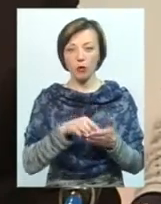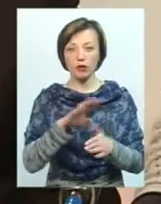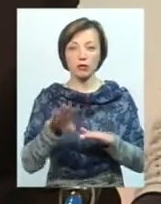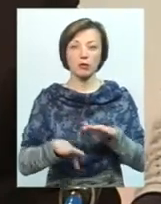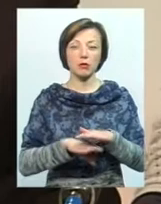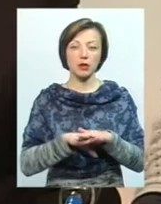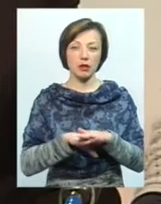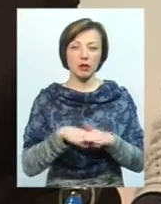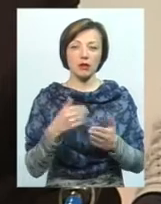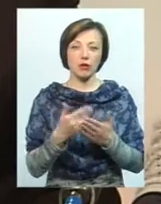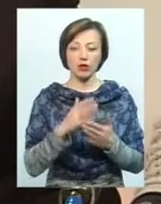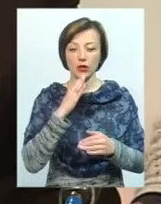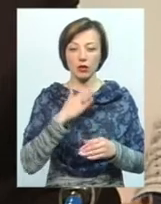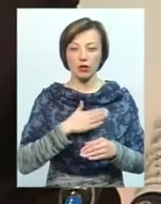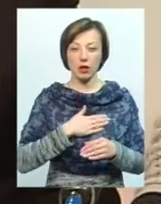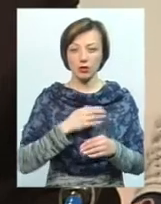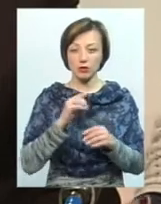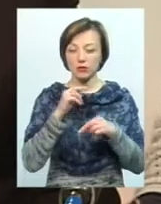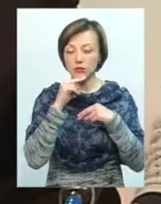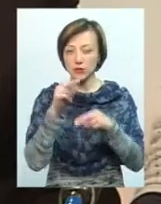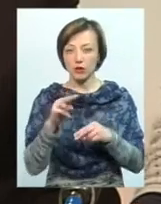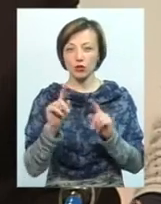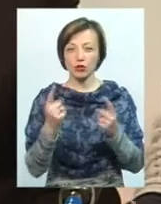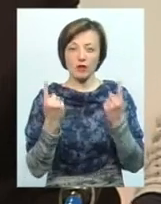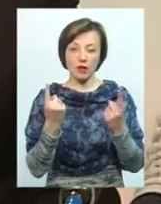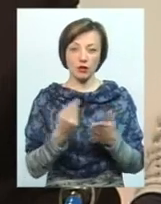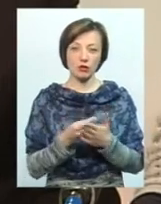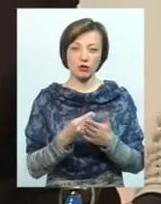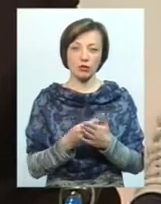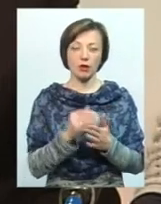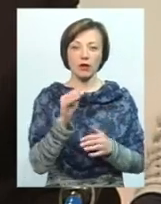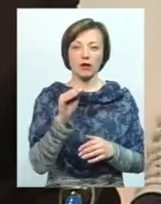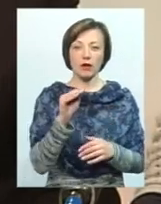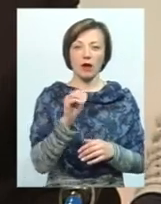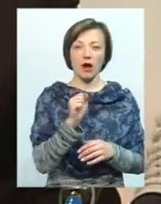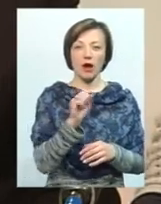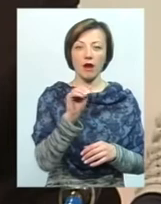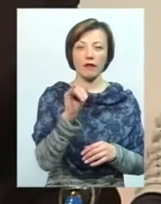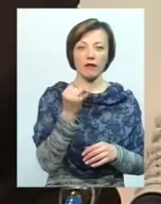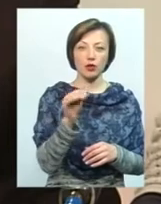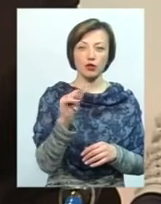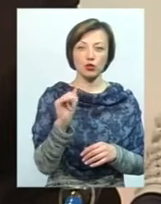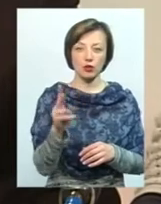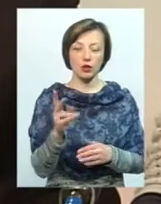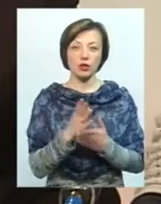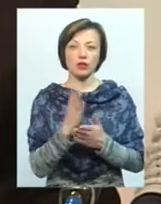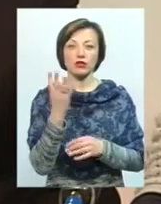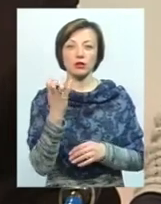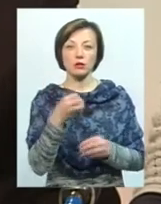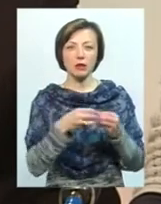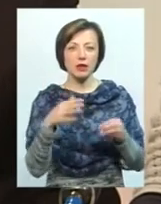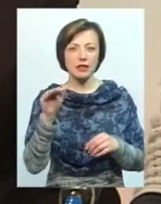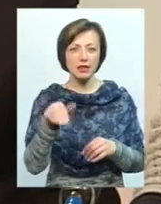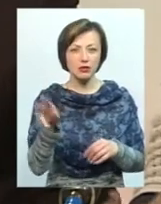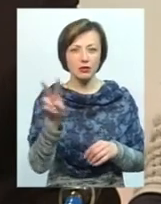наш приціл, тому що там дуже великі суми. Наприклад, от пана Фійчук, в нього є позичка там 415 тисяч доларів.